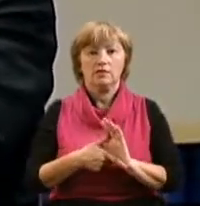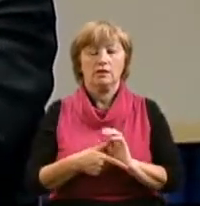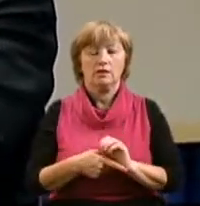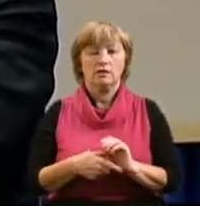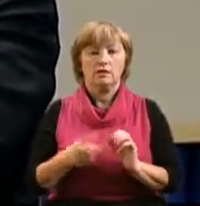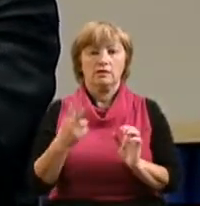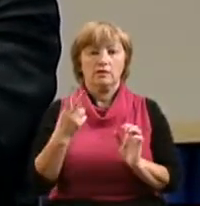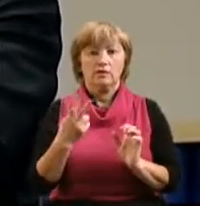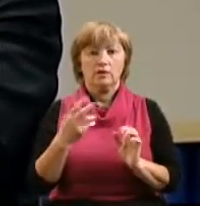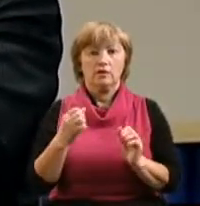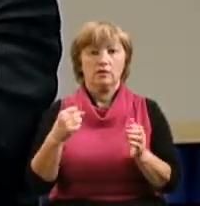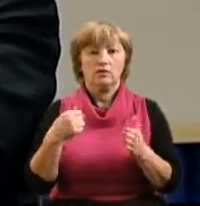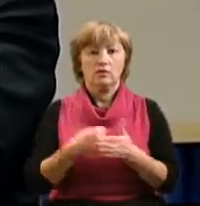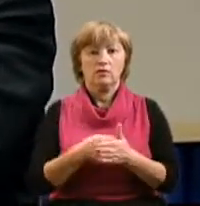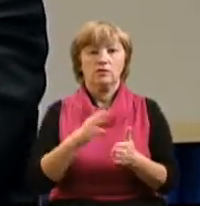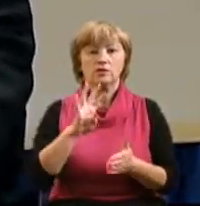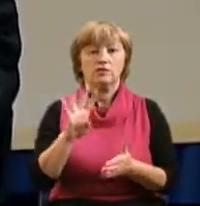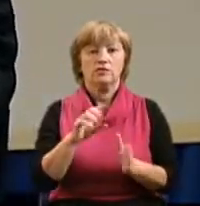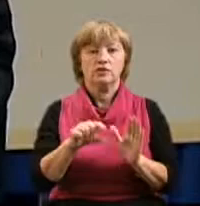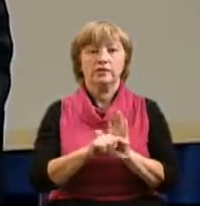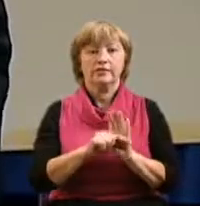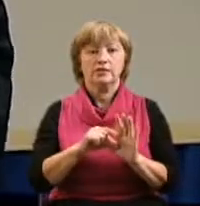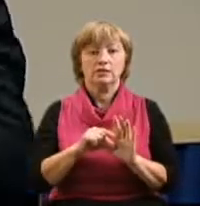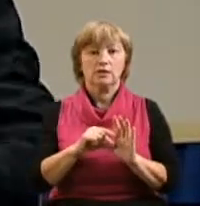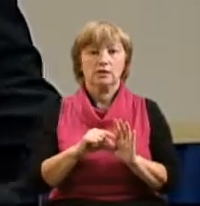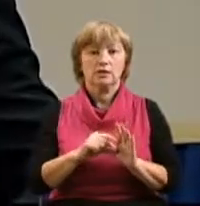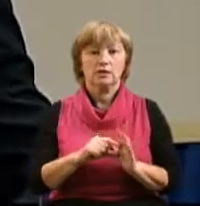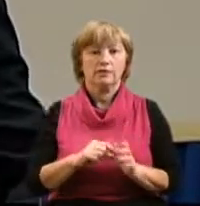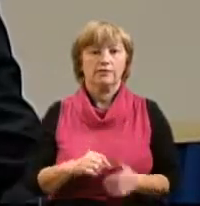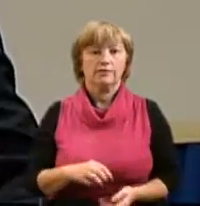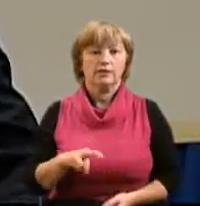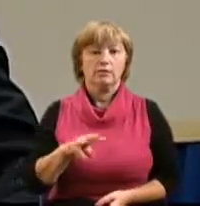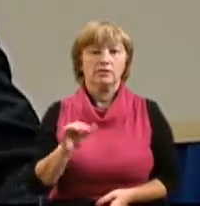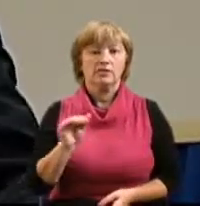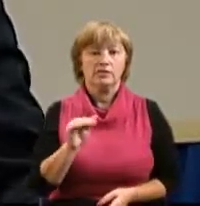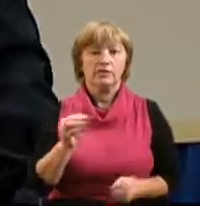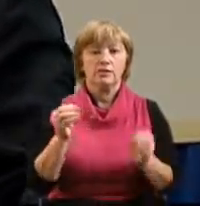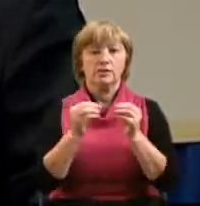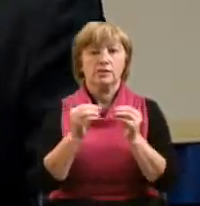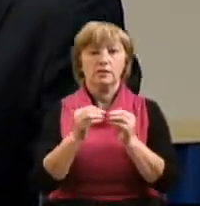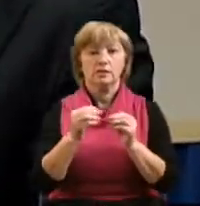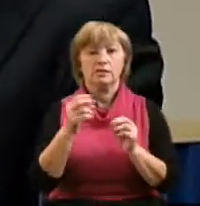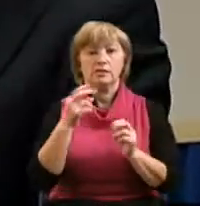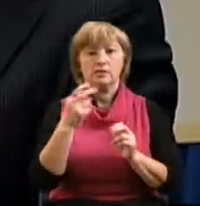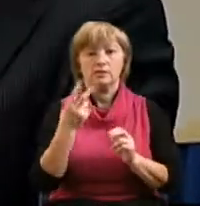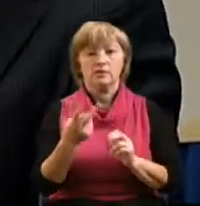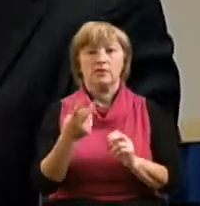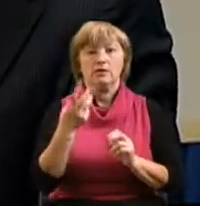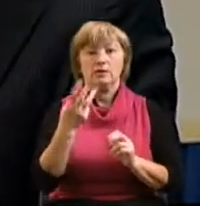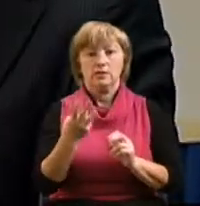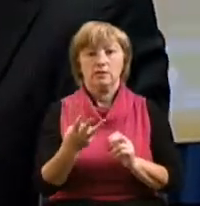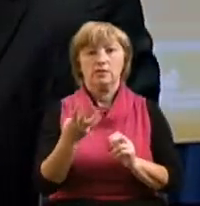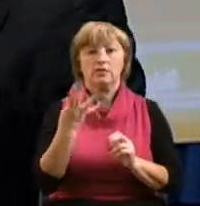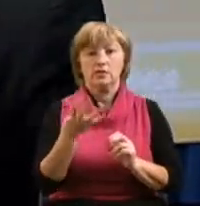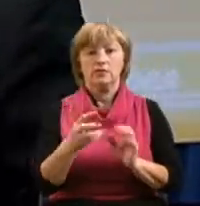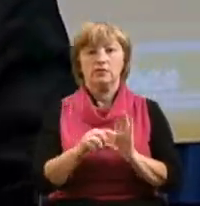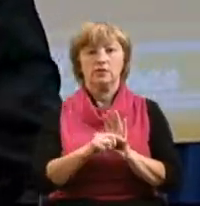2 по 4 стих. Ивангелие от Матфея, 10, 2, 3, 4.